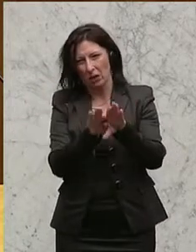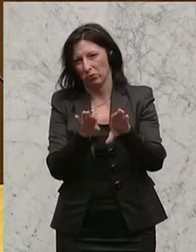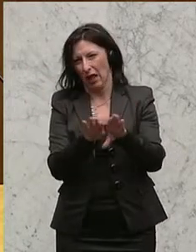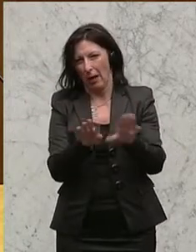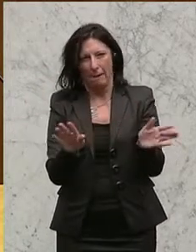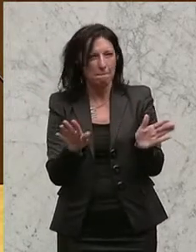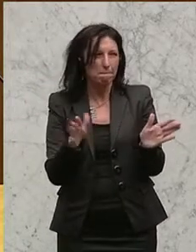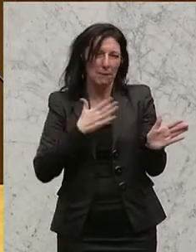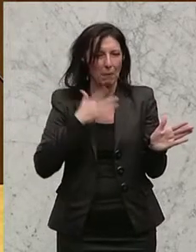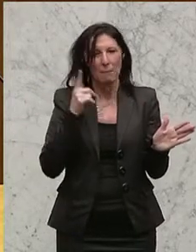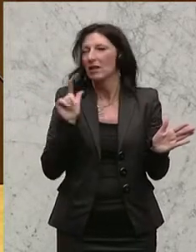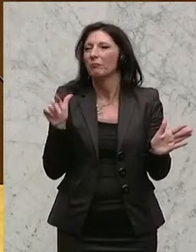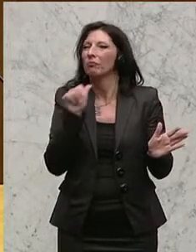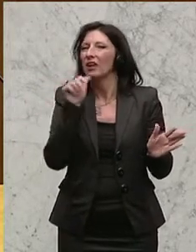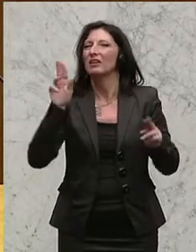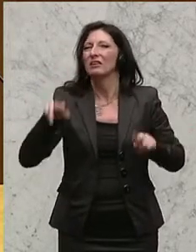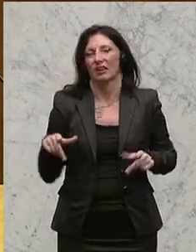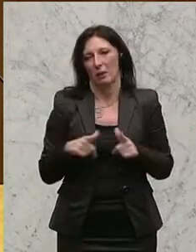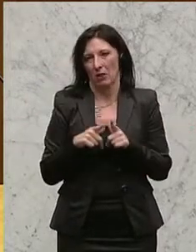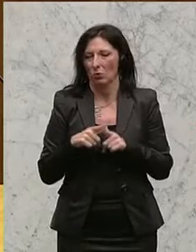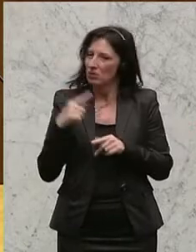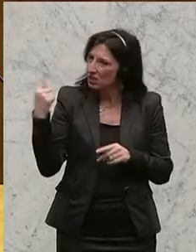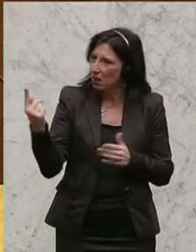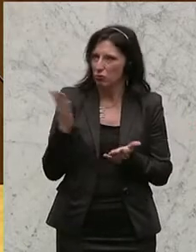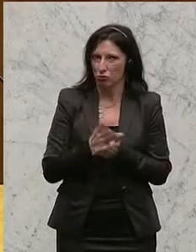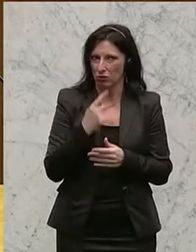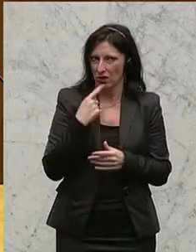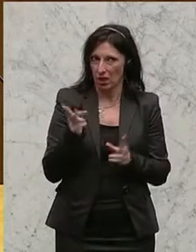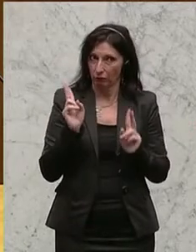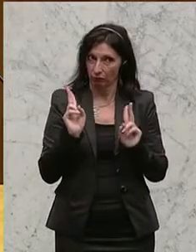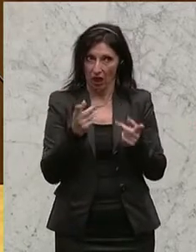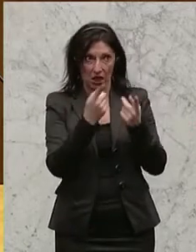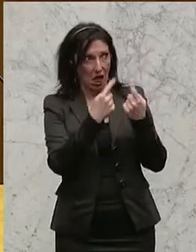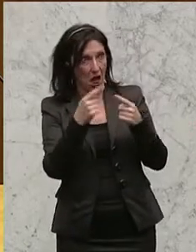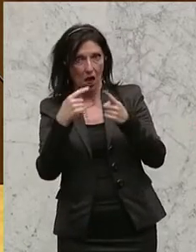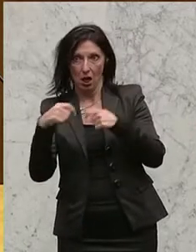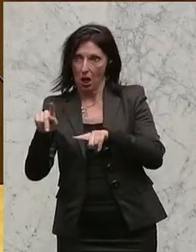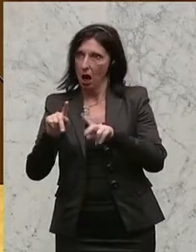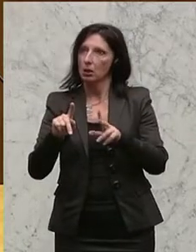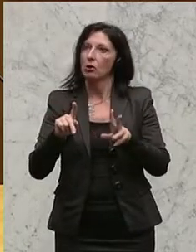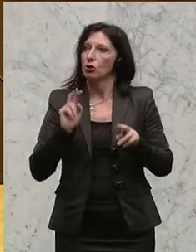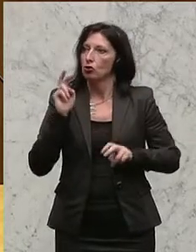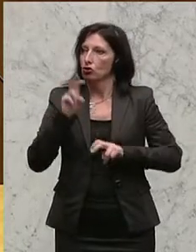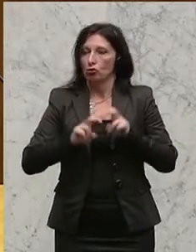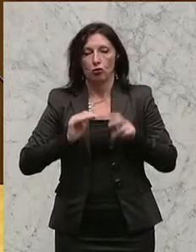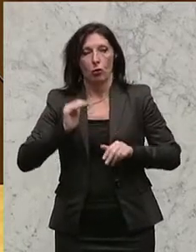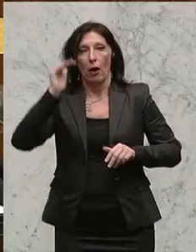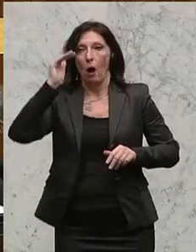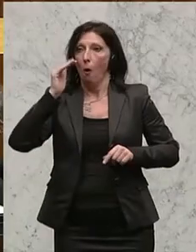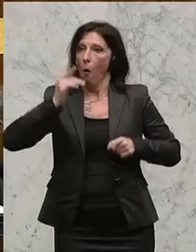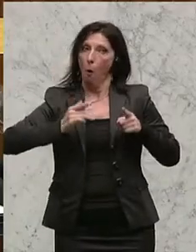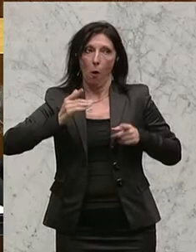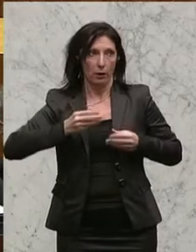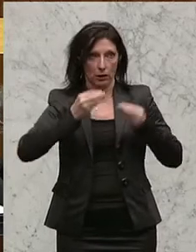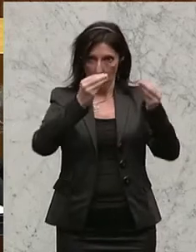der richtige Hebel. Sie haben selber angesprochen, es gibt die Möglichkeit, dass man den Ländern eine gewisse Steuerhoheit überträgt. Die Schweizer